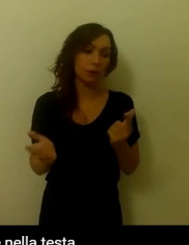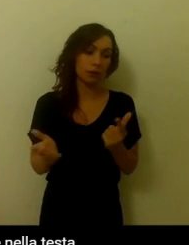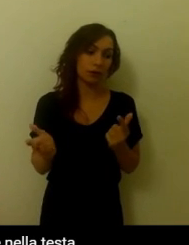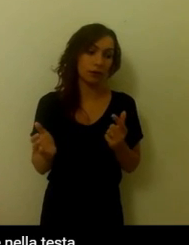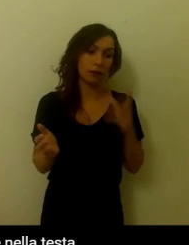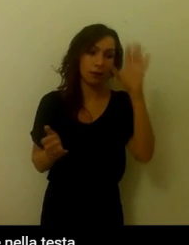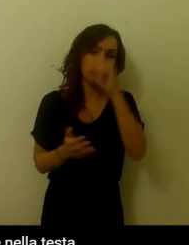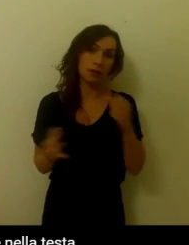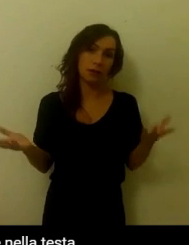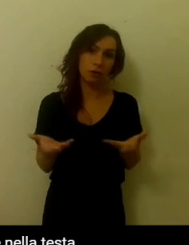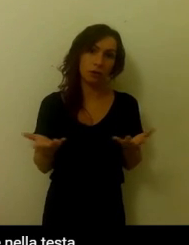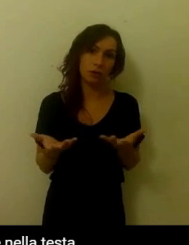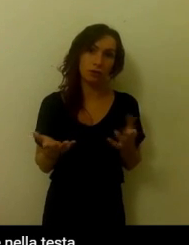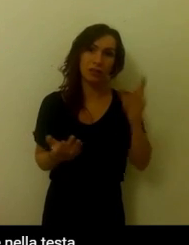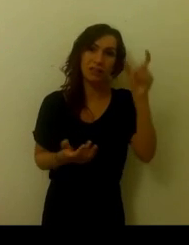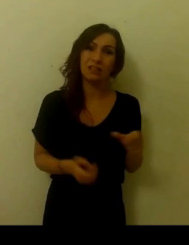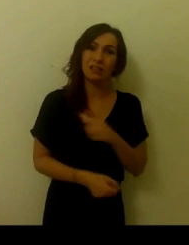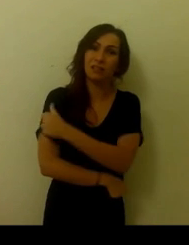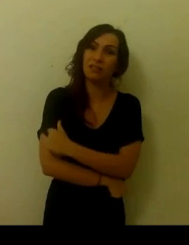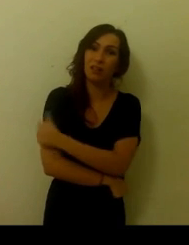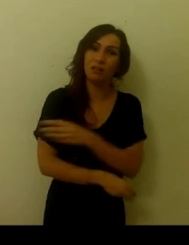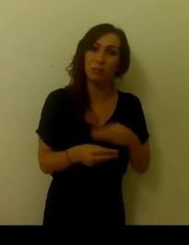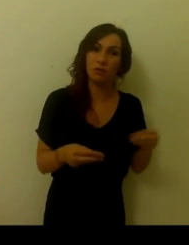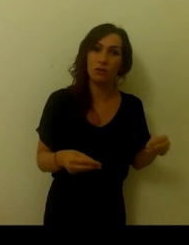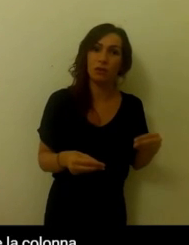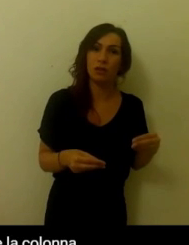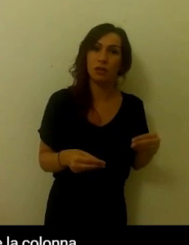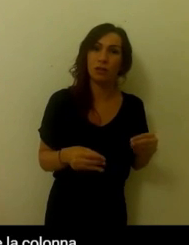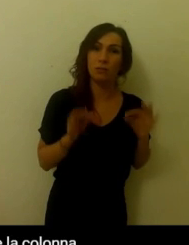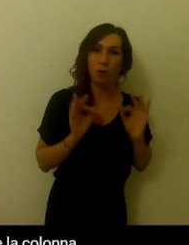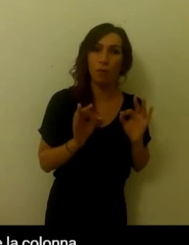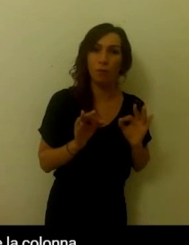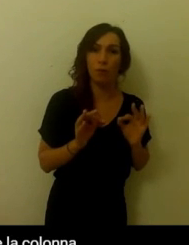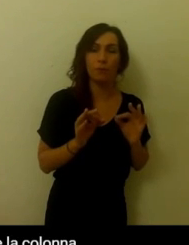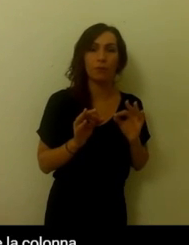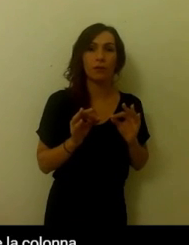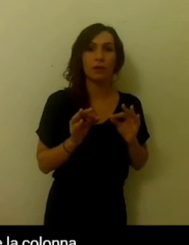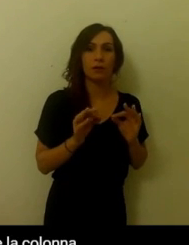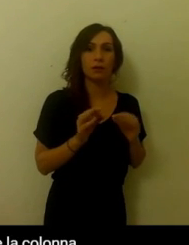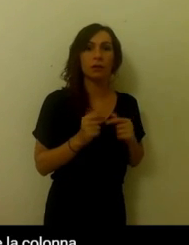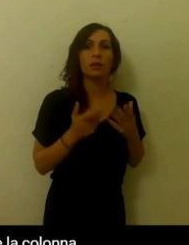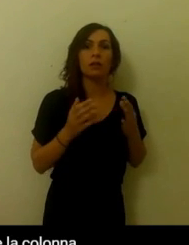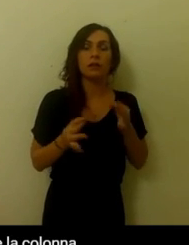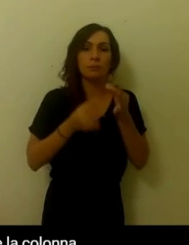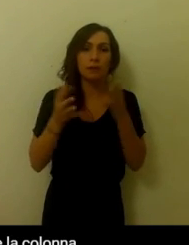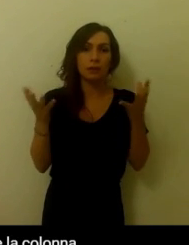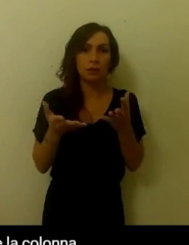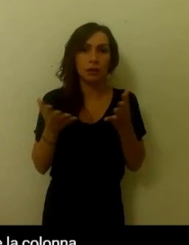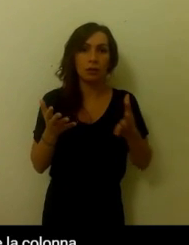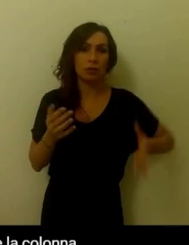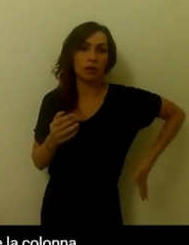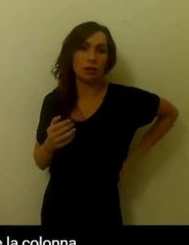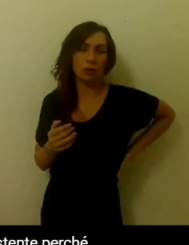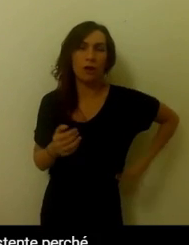professionisti sanitari devono far entrare nella testa questo, che il nostro corpo, prima di tutto la nostra colonna, è resistente.